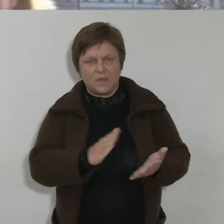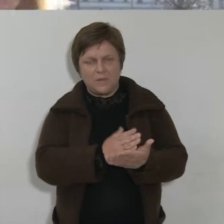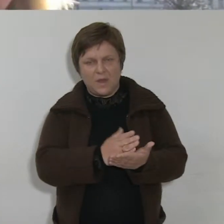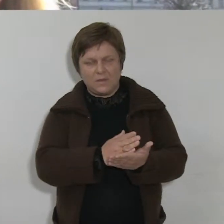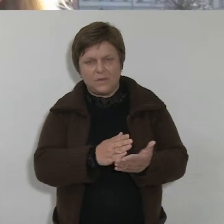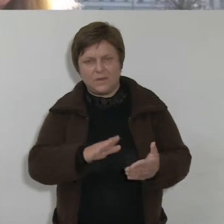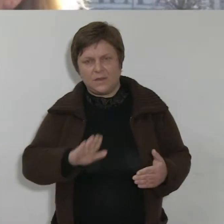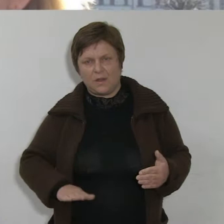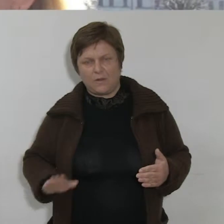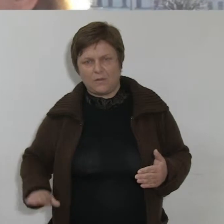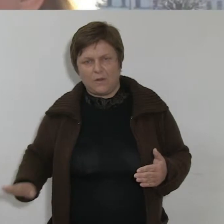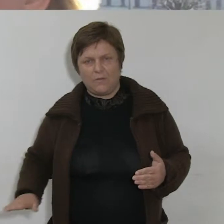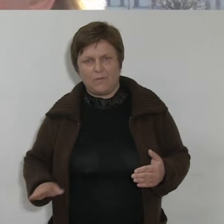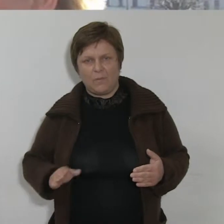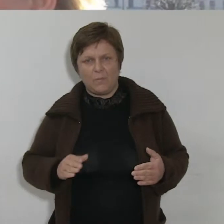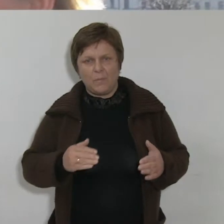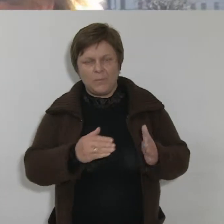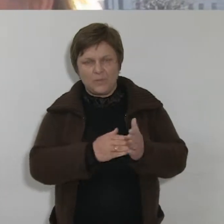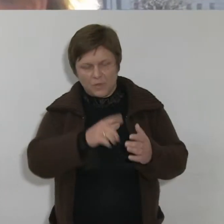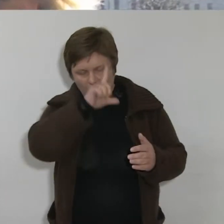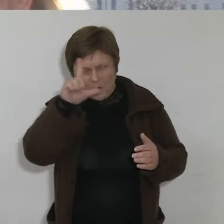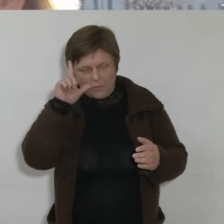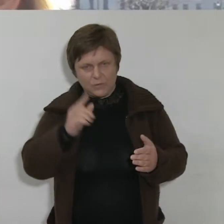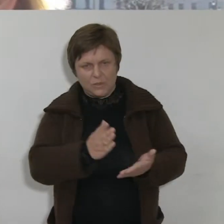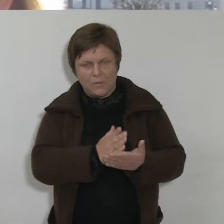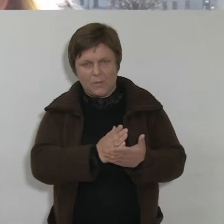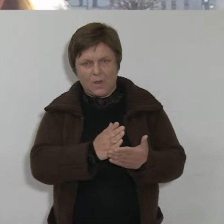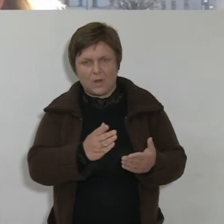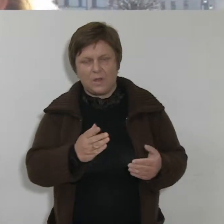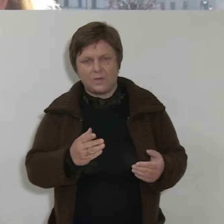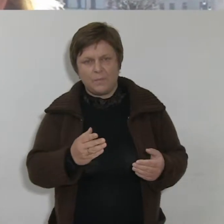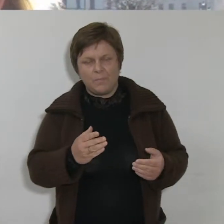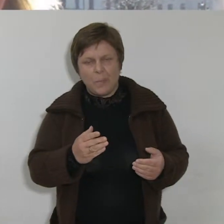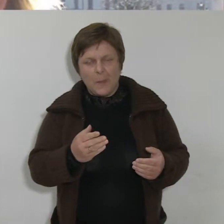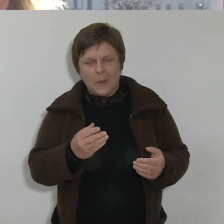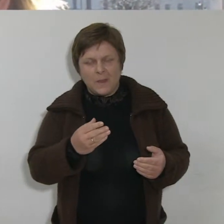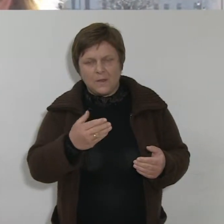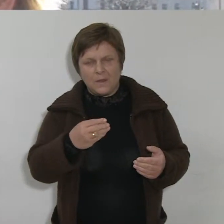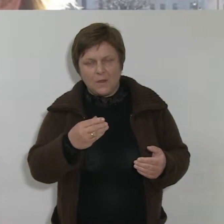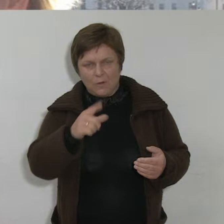sprawa i należy ludziom pomagać. Także nikt nie zubożeje, jeśli ten 1% podatku przekaże.